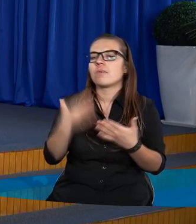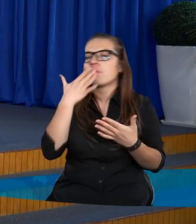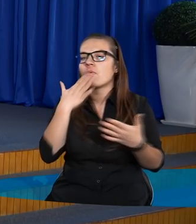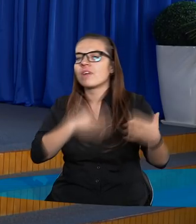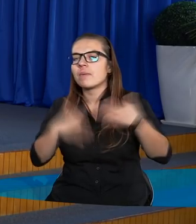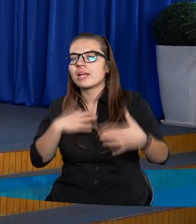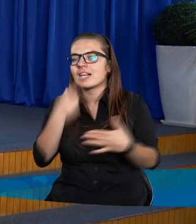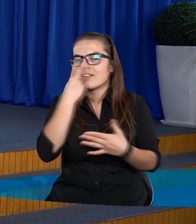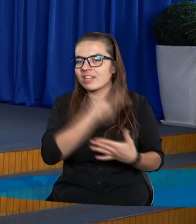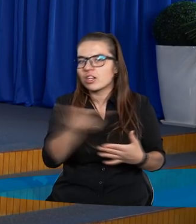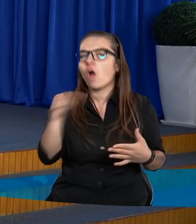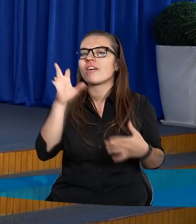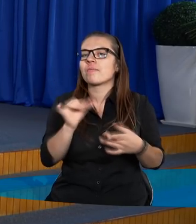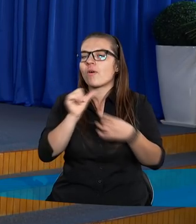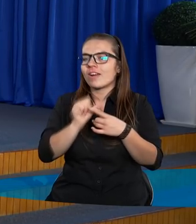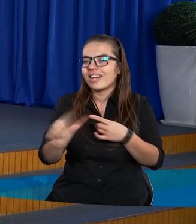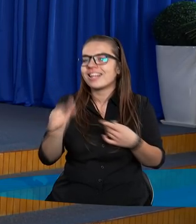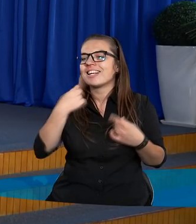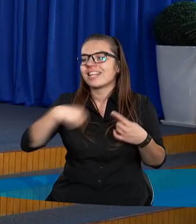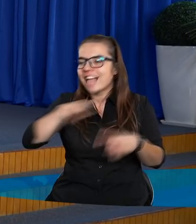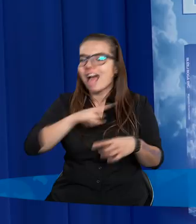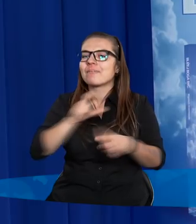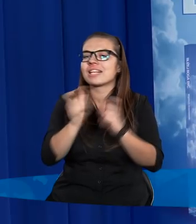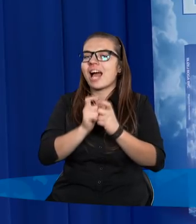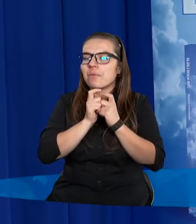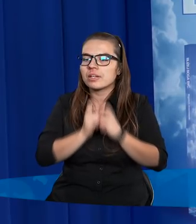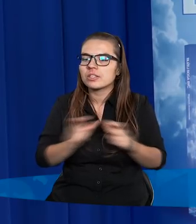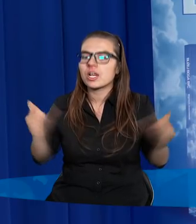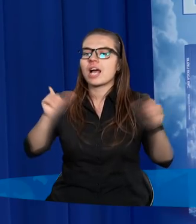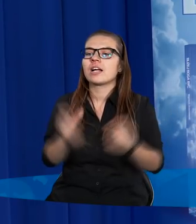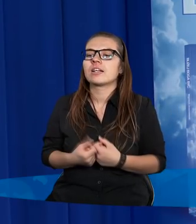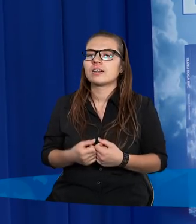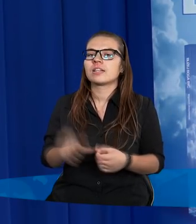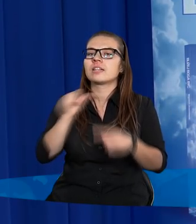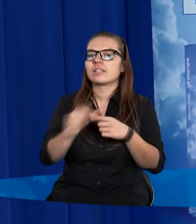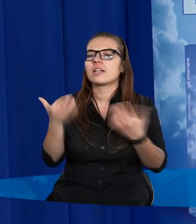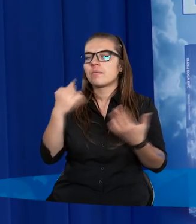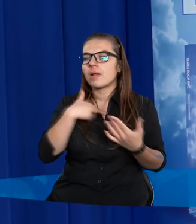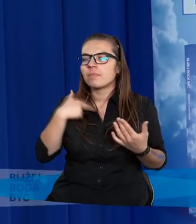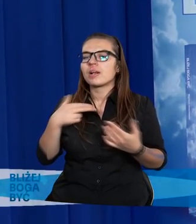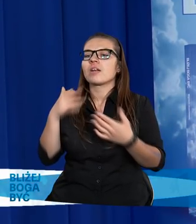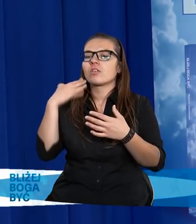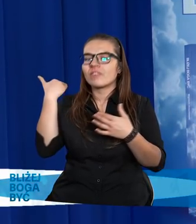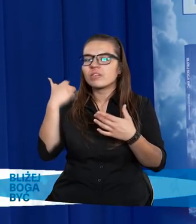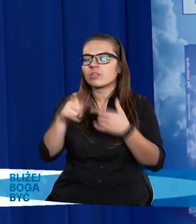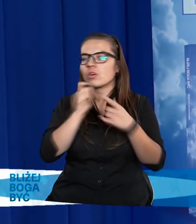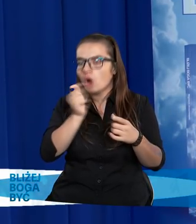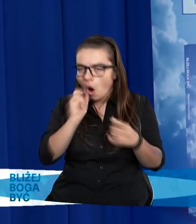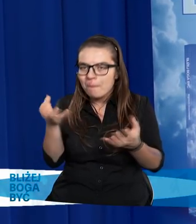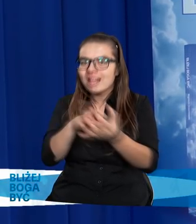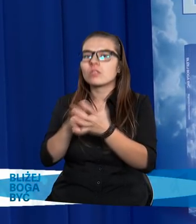mili widzowie, bo jesteście z nami cały czas. Jest z nami paręset osób. Jest nam bardzo miło, że